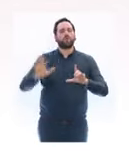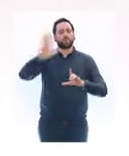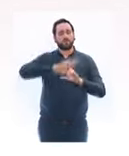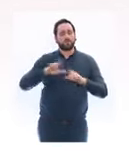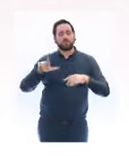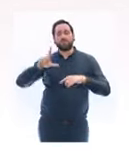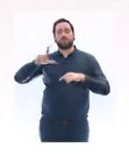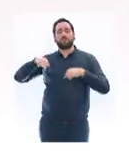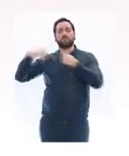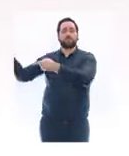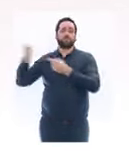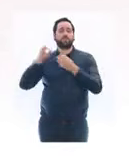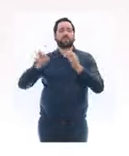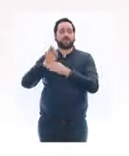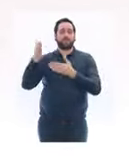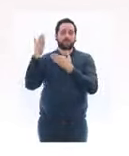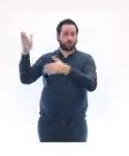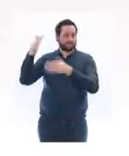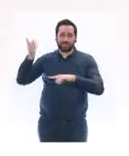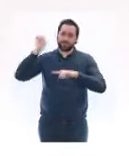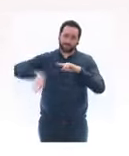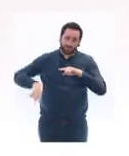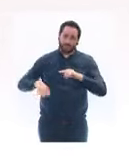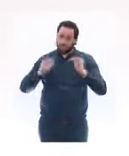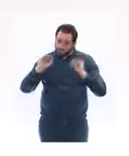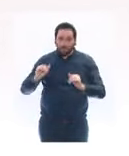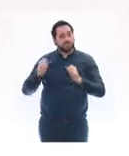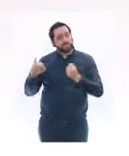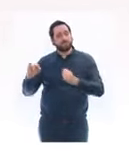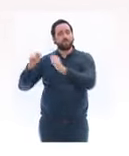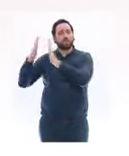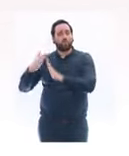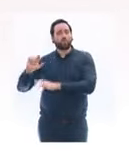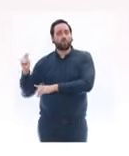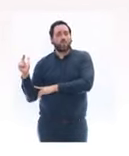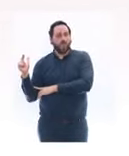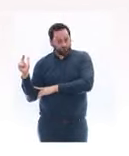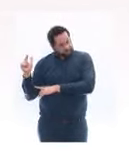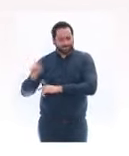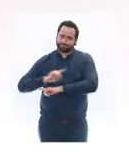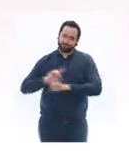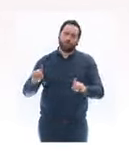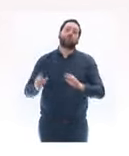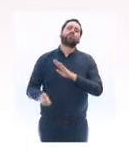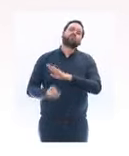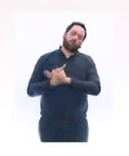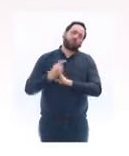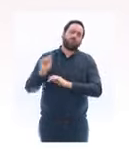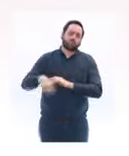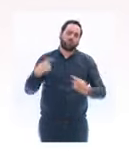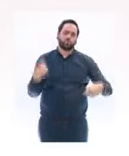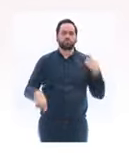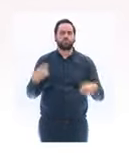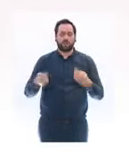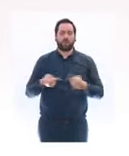principale vers une résidence secondaire. Il y aura néanmoins une tolérance ce week-end pour le retour